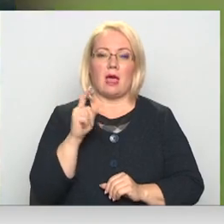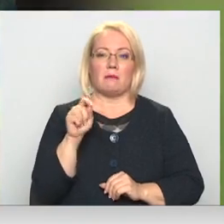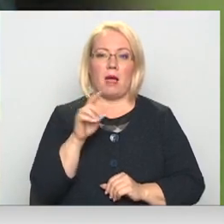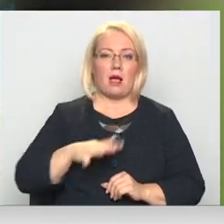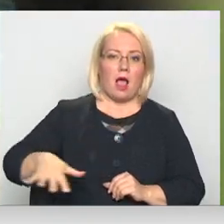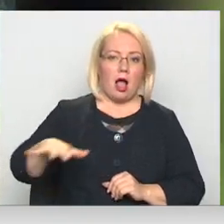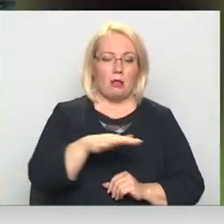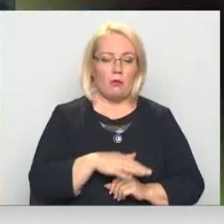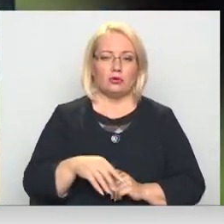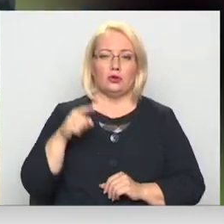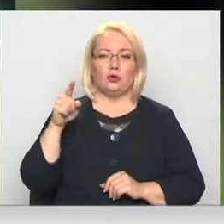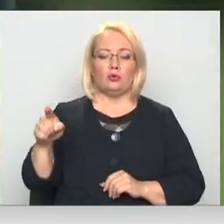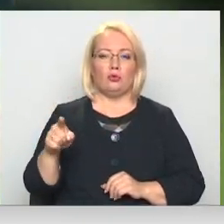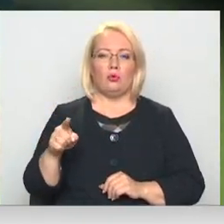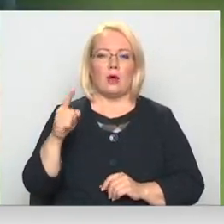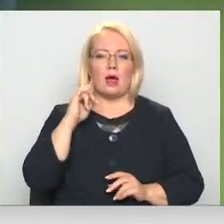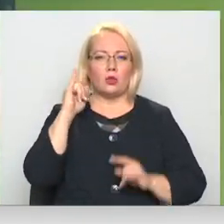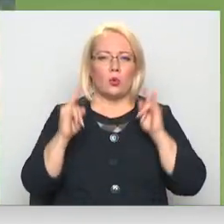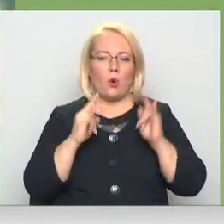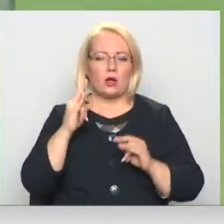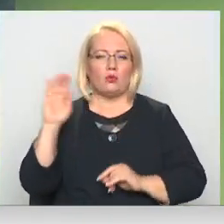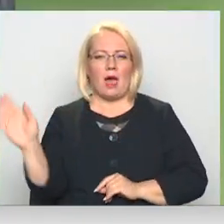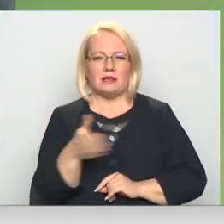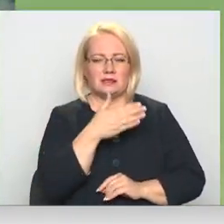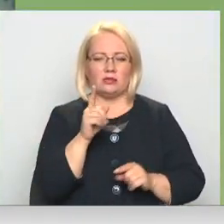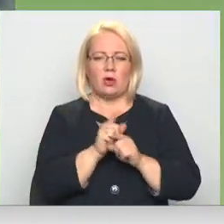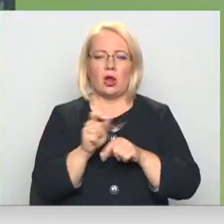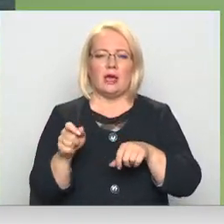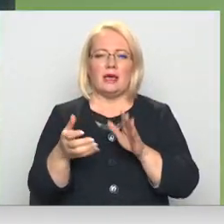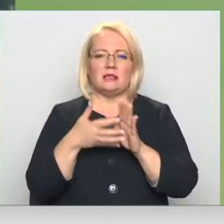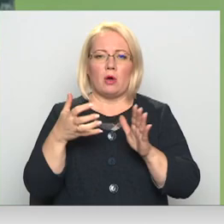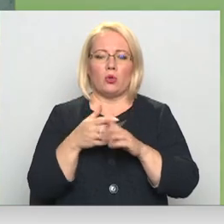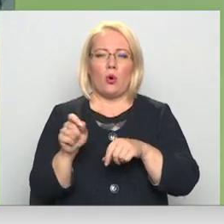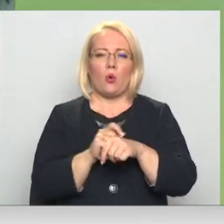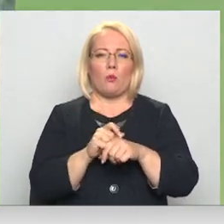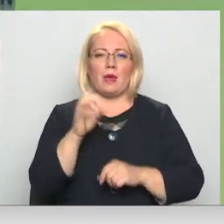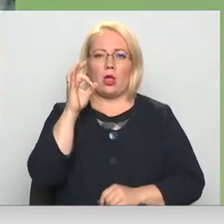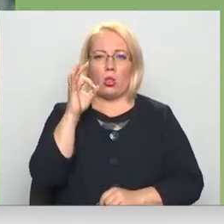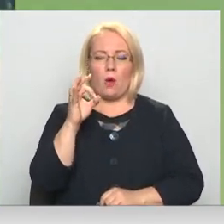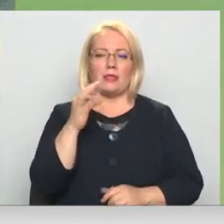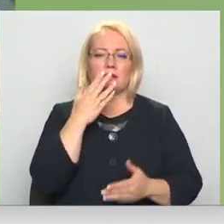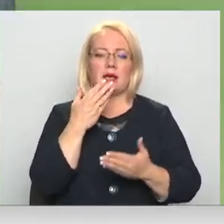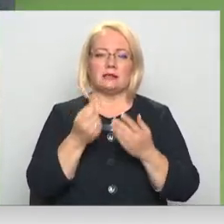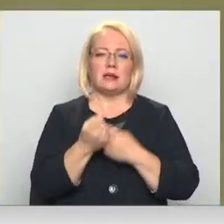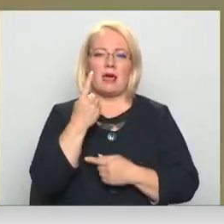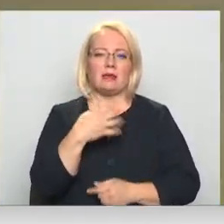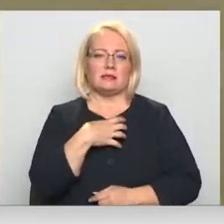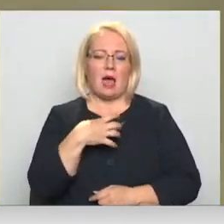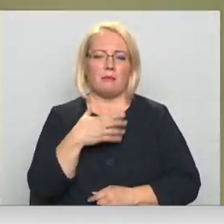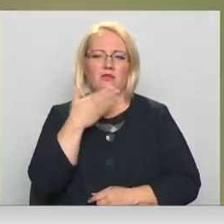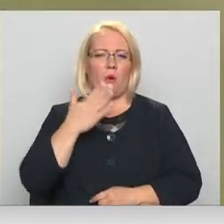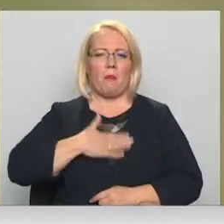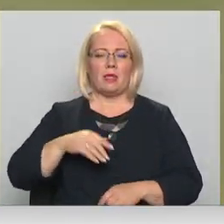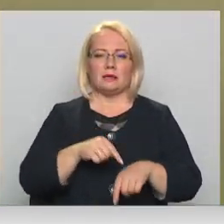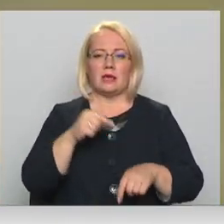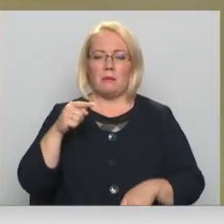trenks prom ar gaismas un trokšnu granātām, un izmantos arī gumijas lodes, kas rada sāpes un nepatīkamas sajūtas. Tam vajadzētu